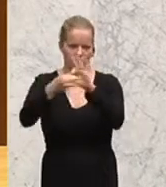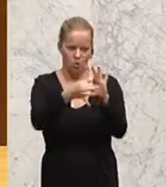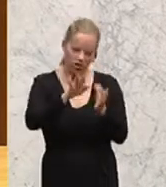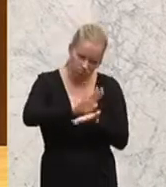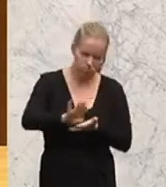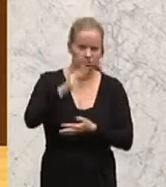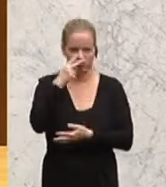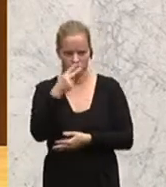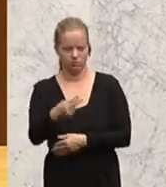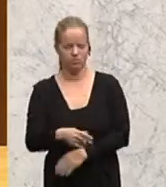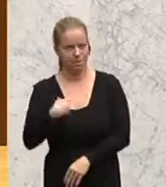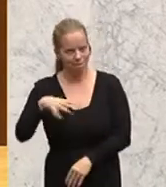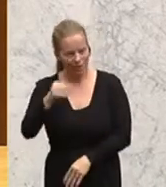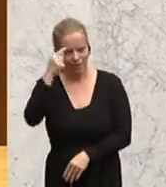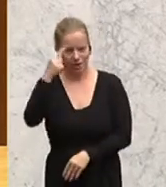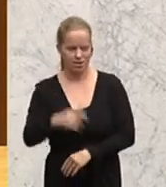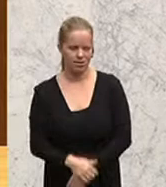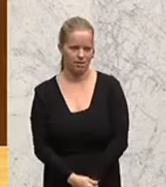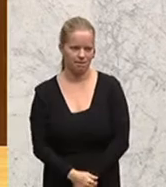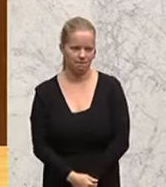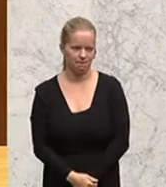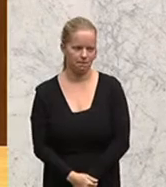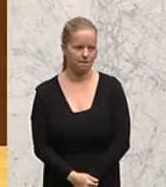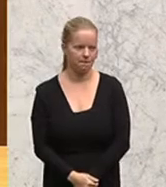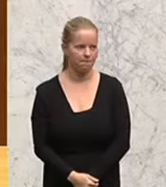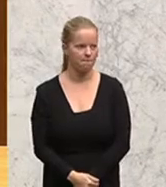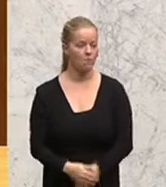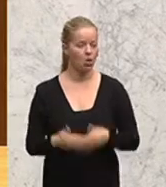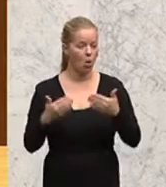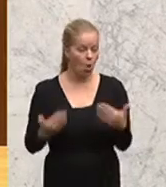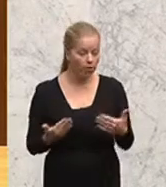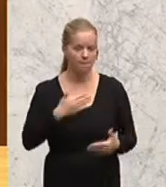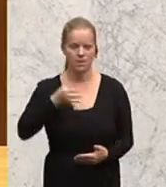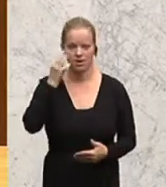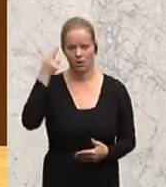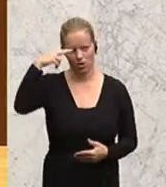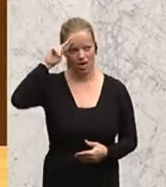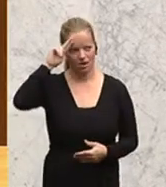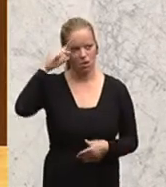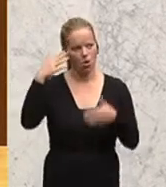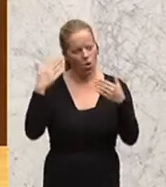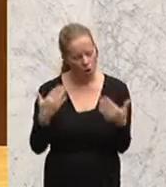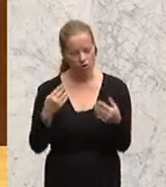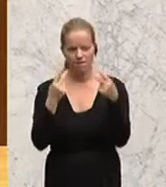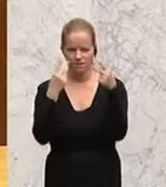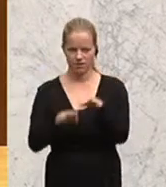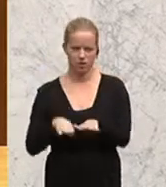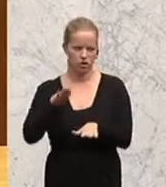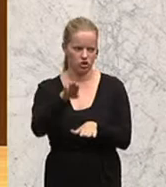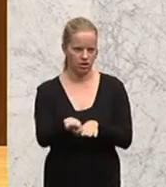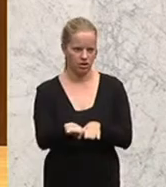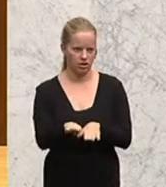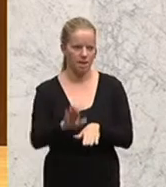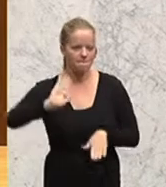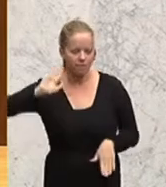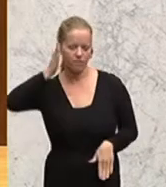mitzudenken. Heute, meine Damen und Herren, wird ein wichtiger Schritt, ein bewusstseinsbildendes